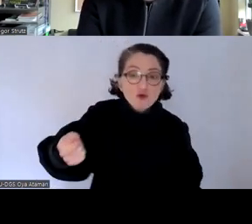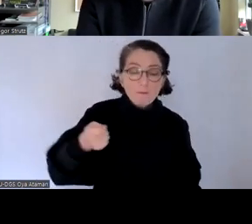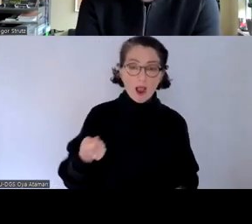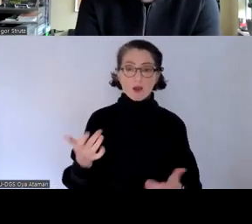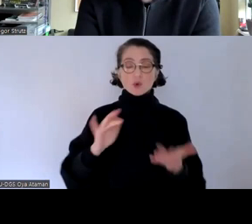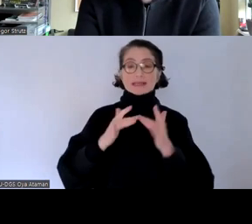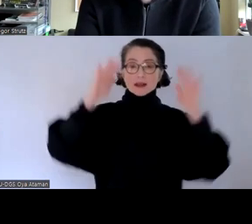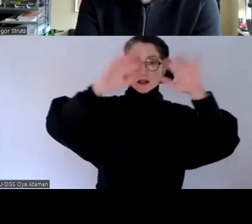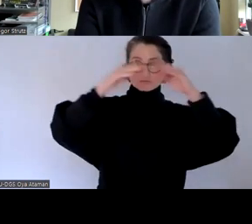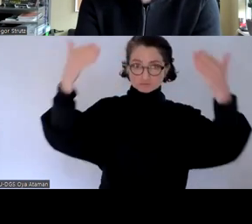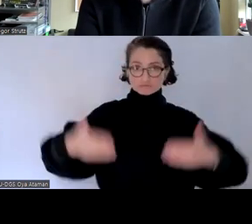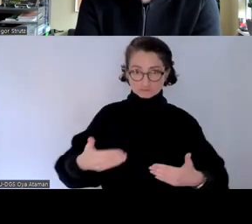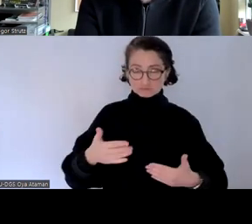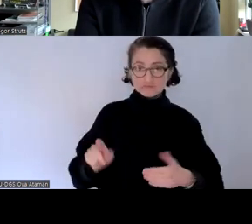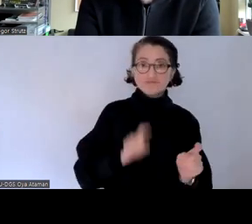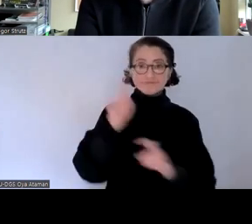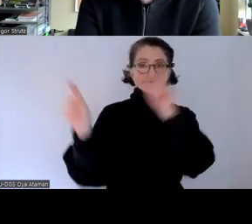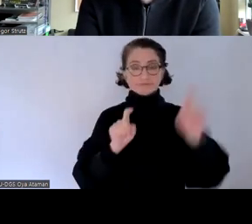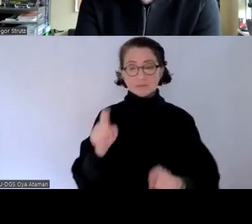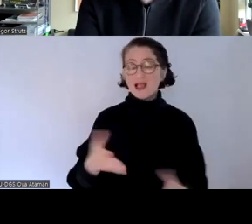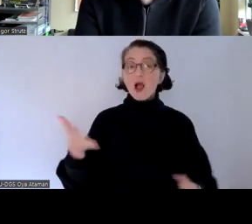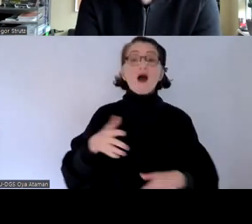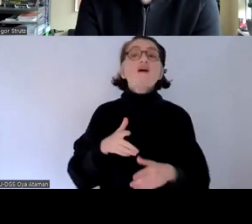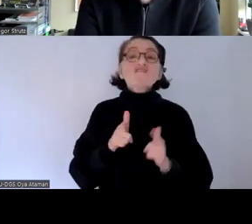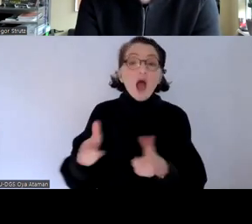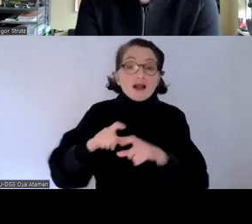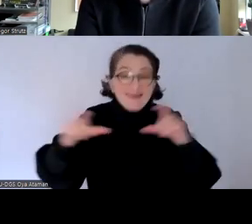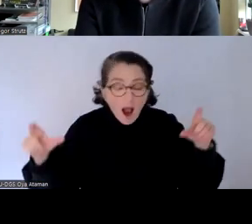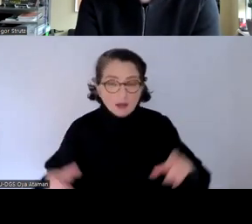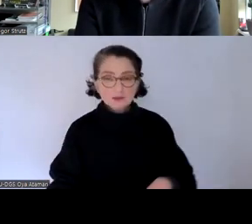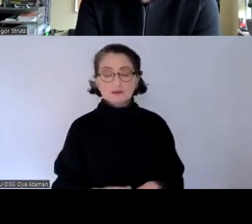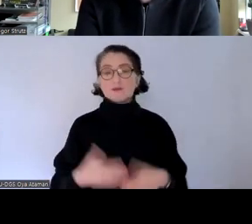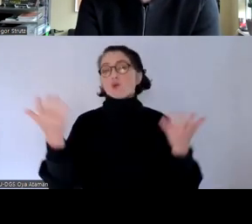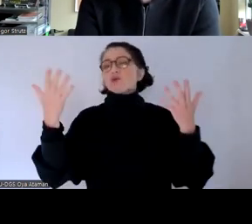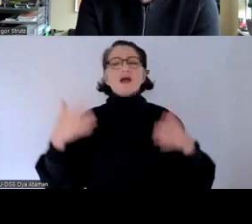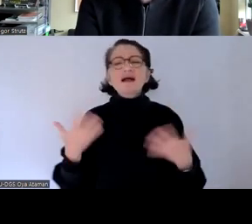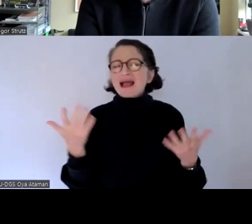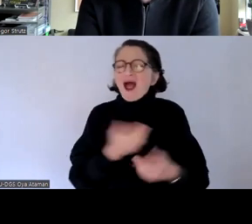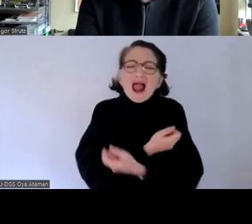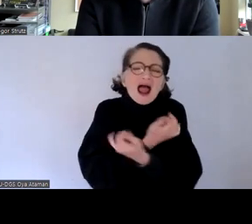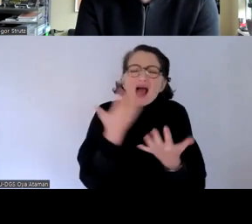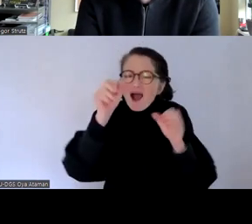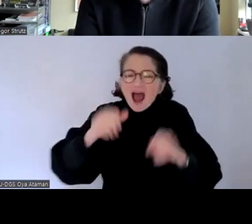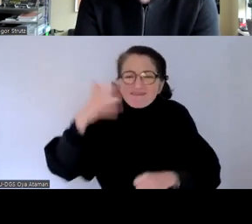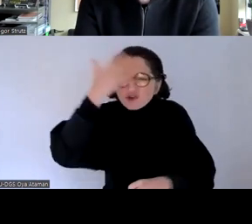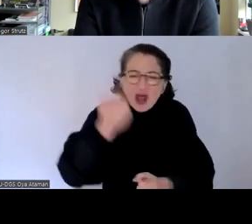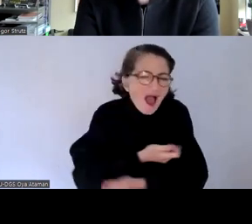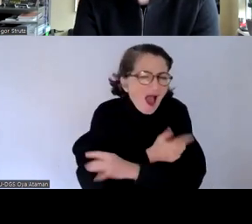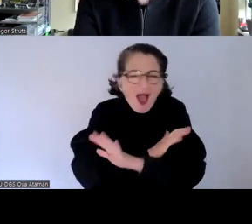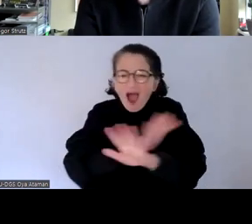terminals wenn es um bankautomaten geht fahrkartenautomaten dass also hier in der ganzen bandbreite tatsächlich